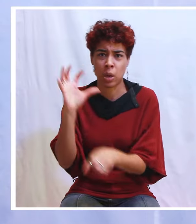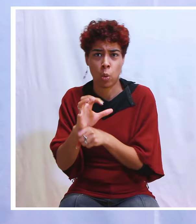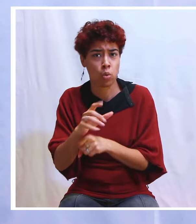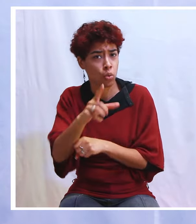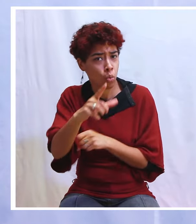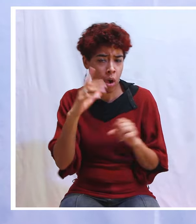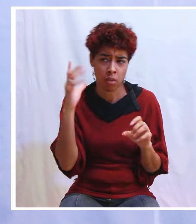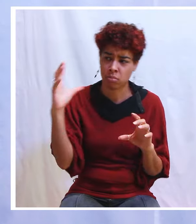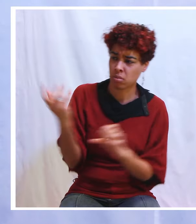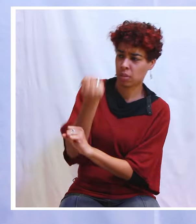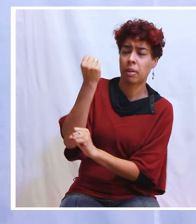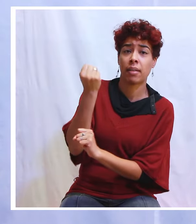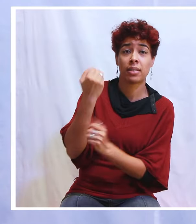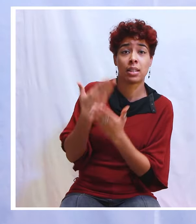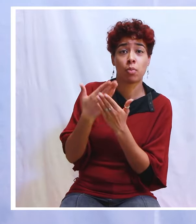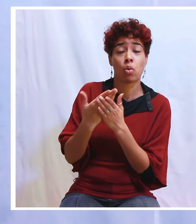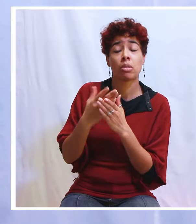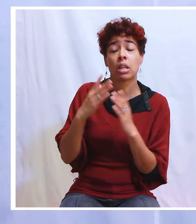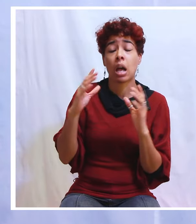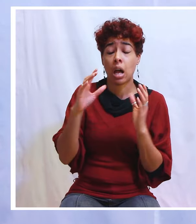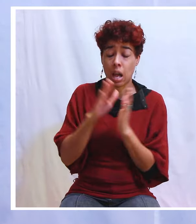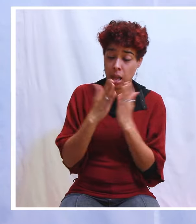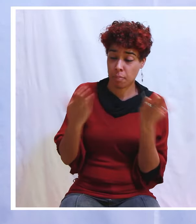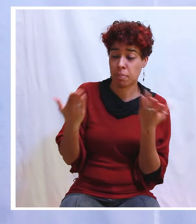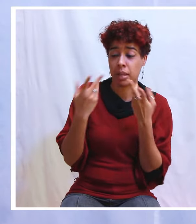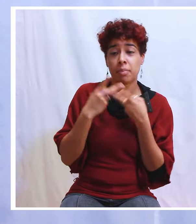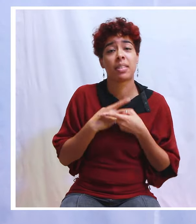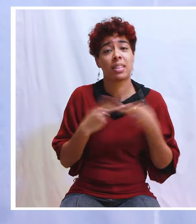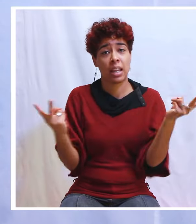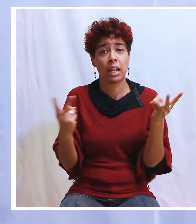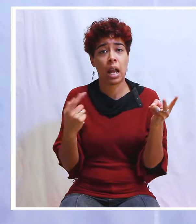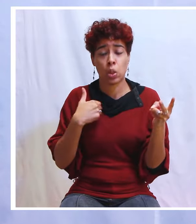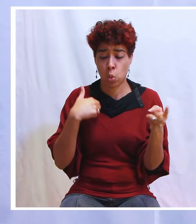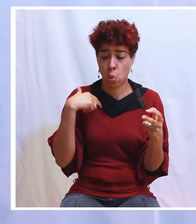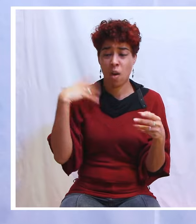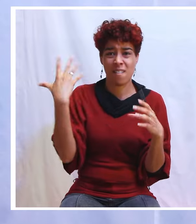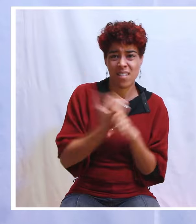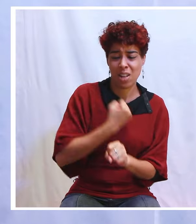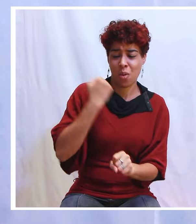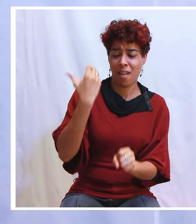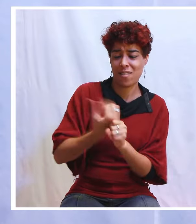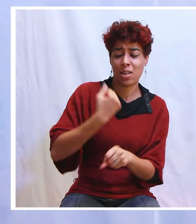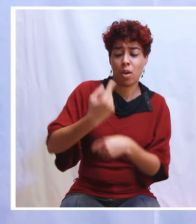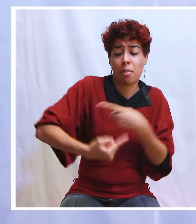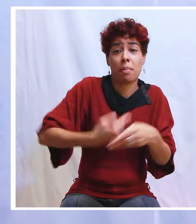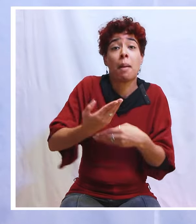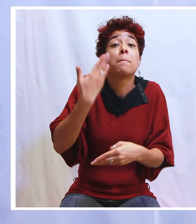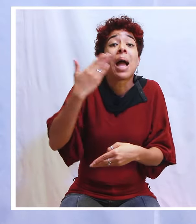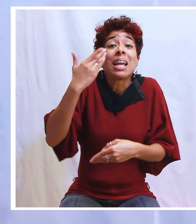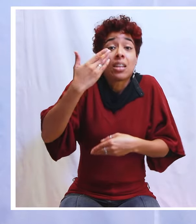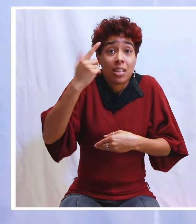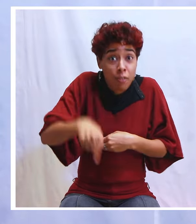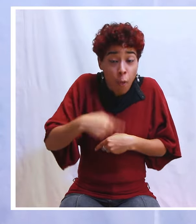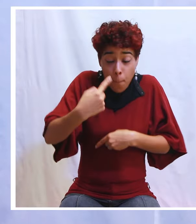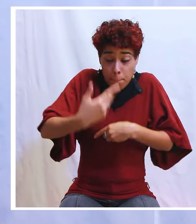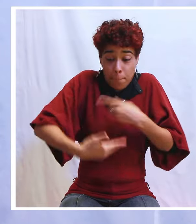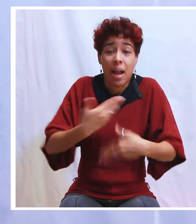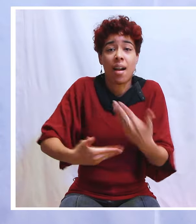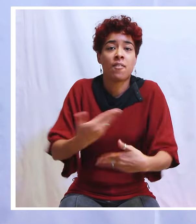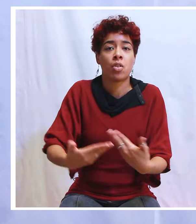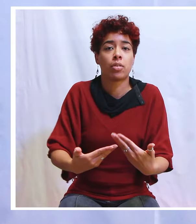victorieux. C'est pour ça que la Bible déclare que nous, nous marchons de victoire en victoire. Mais il faut marcher, mon frère, sœur.